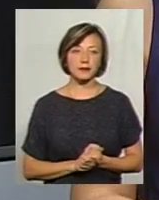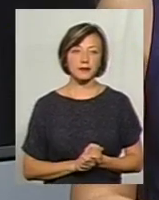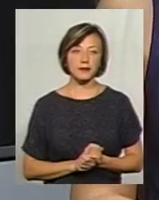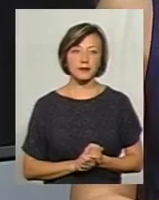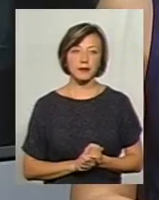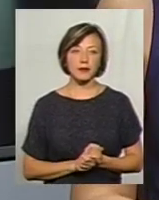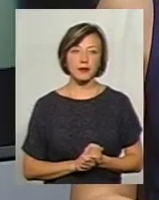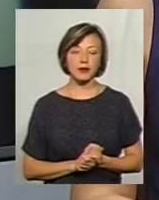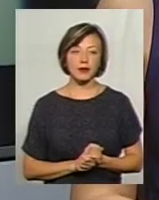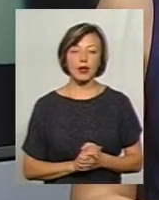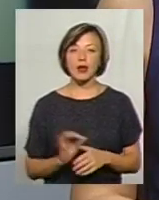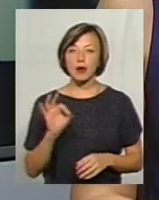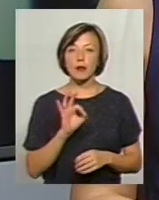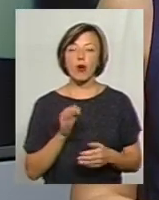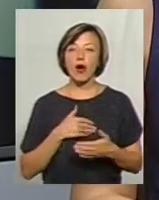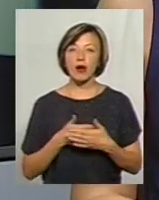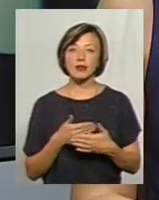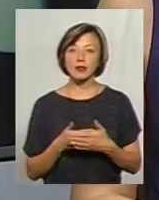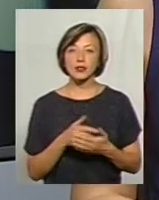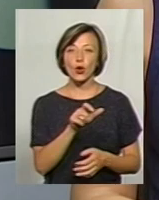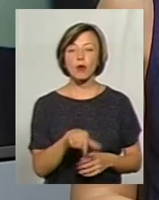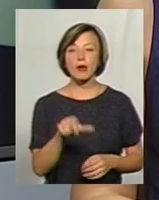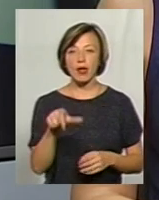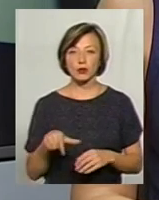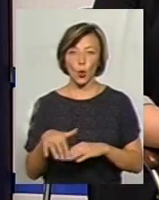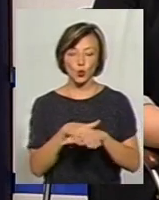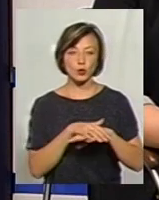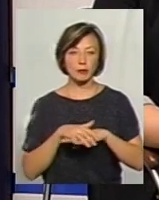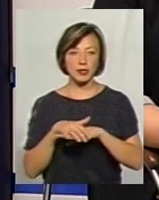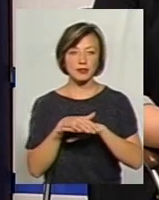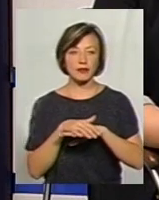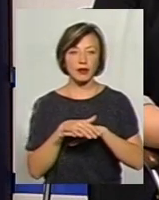щодо активності громадянского суспільства.